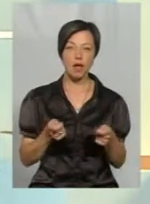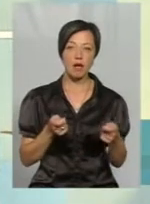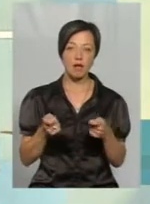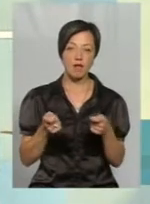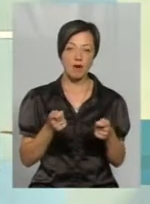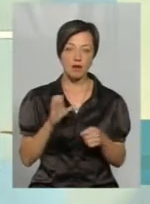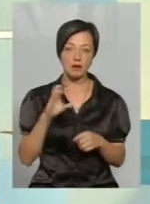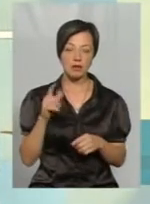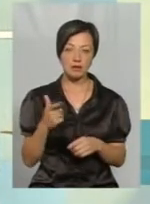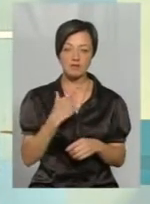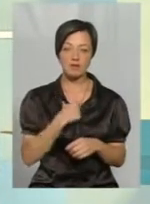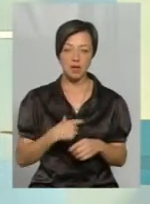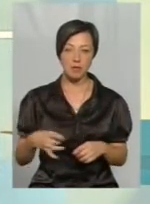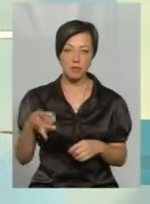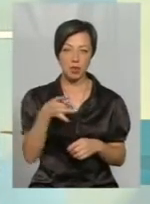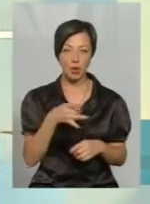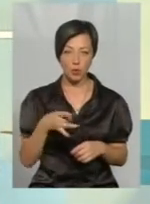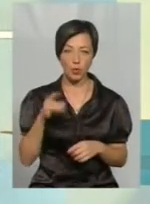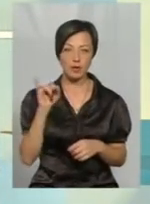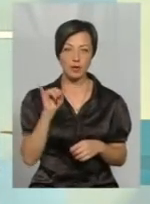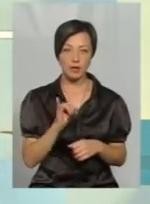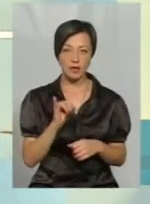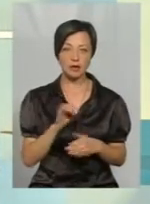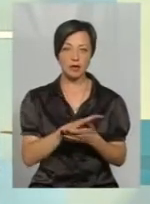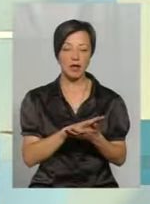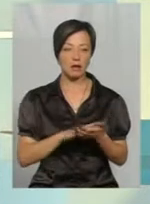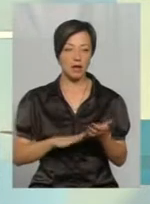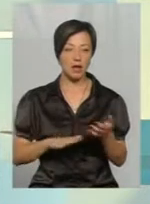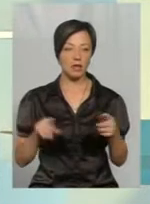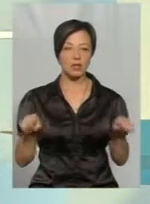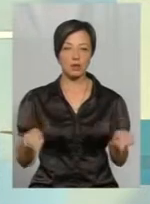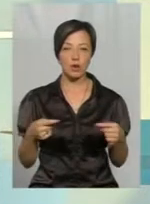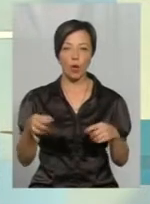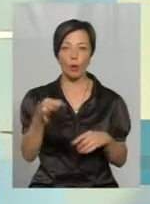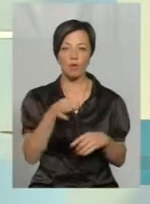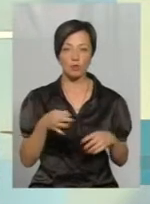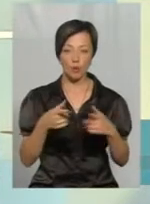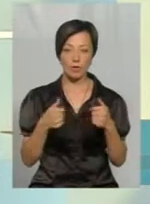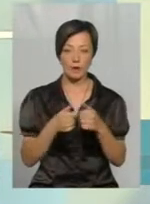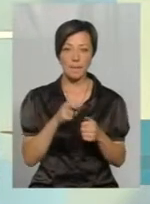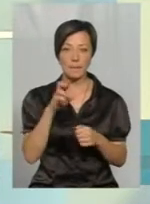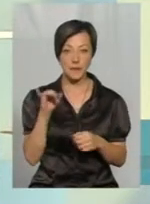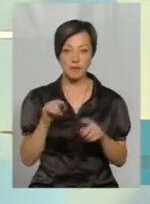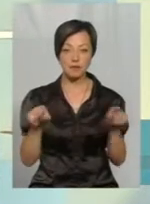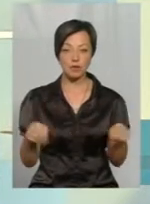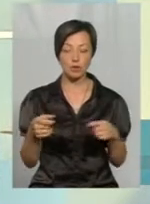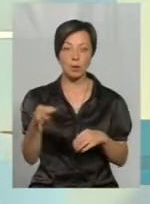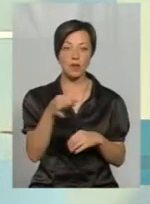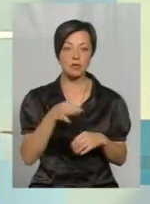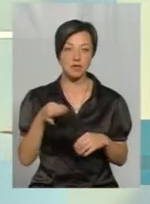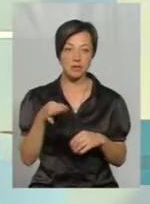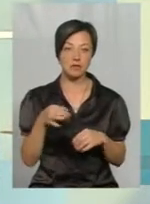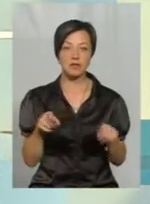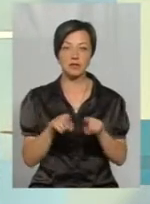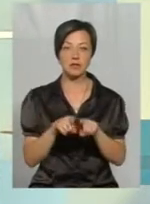в себе в регіоні, і надалі створити обласну. Тому що, якби створилась обласна, до